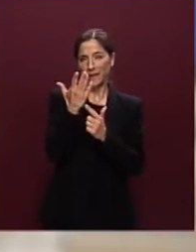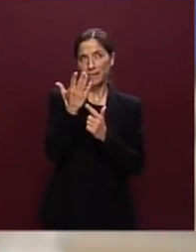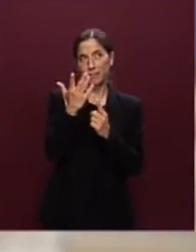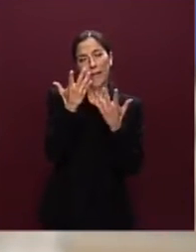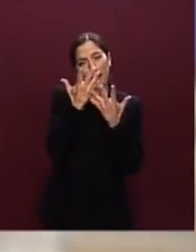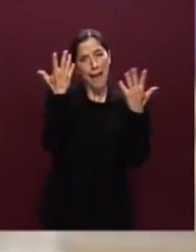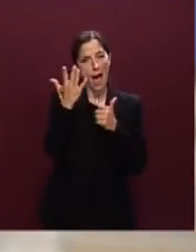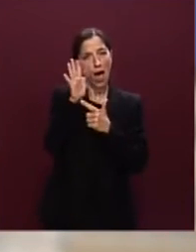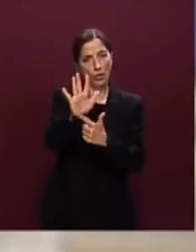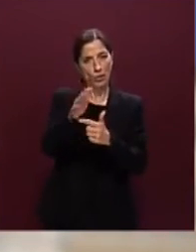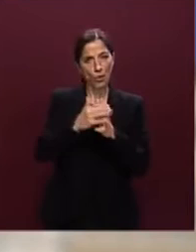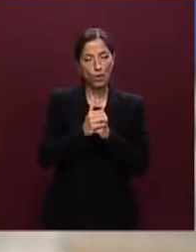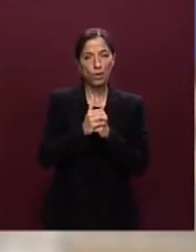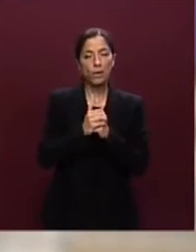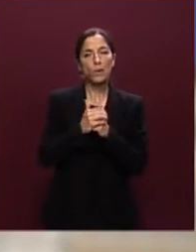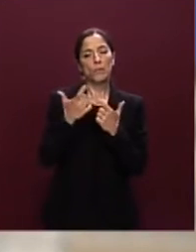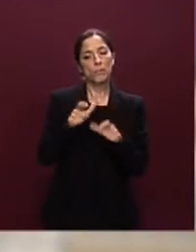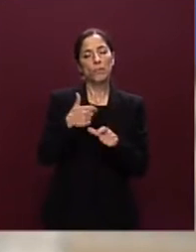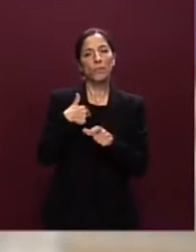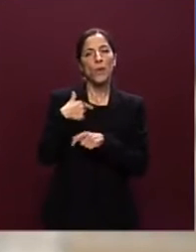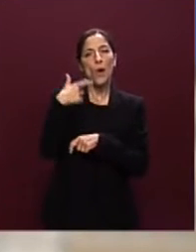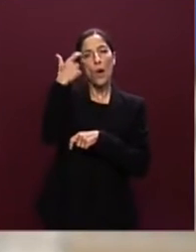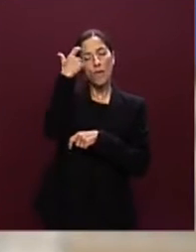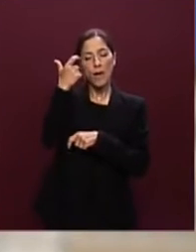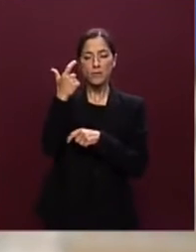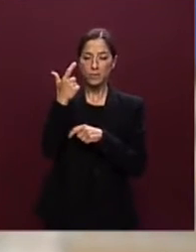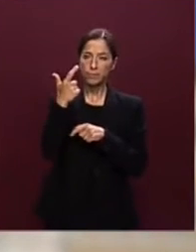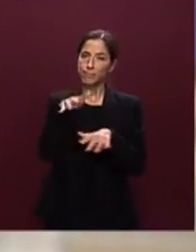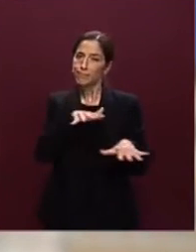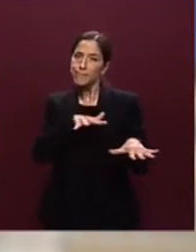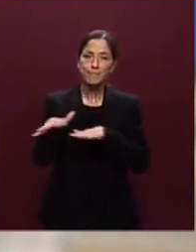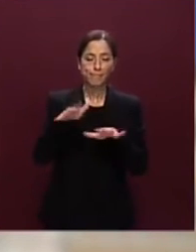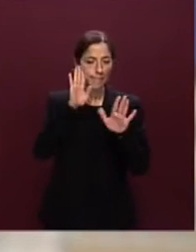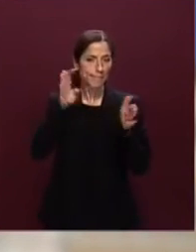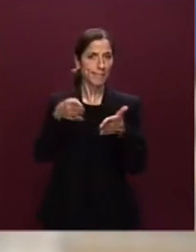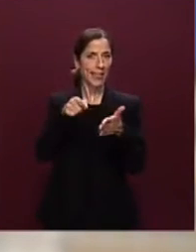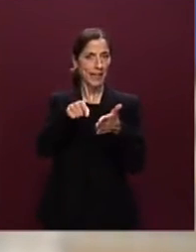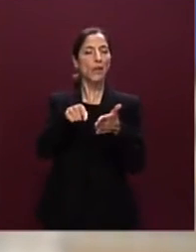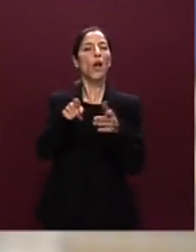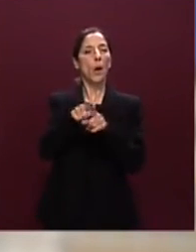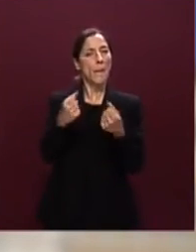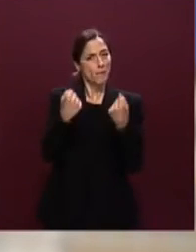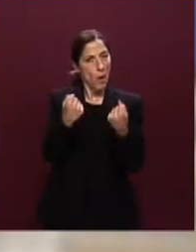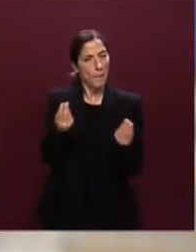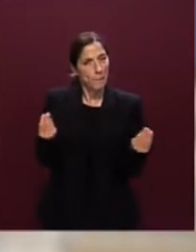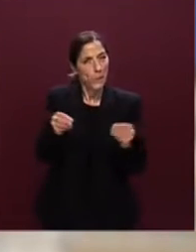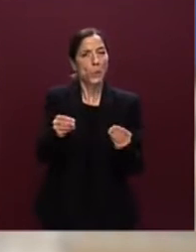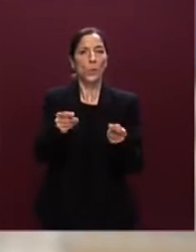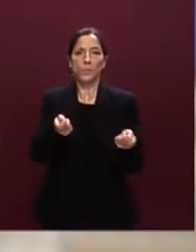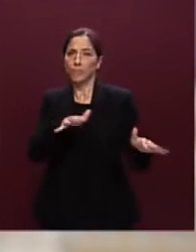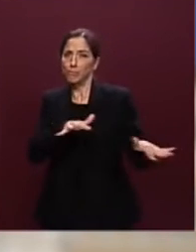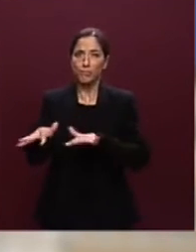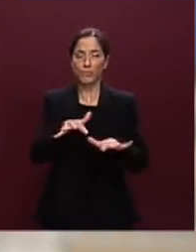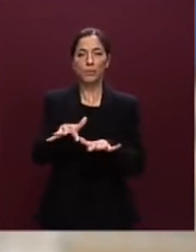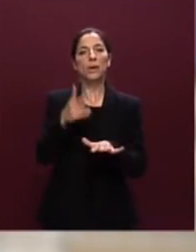rafforzare l'approccio che il Governo sta mettendo in campo in questa direzione ed è quello relativo alle modalità di